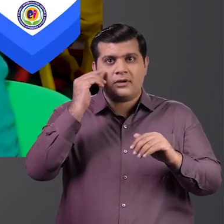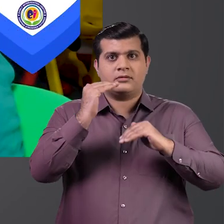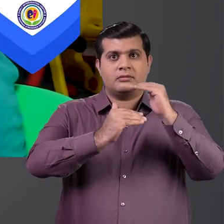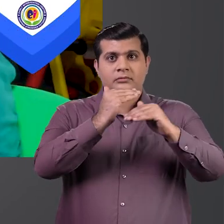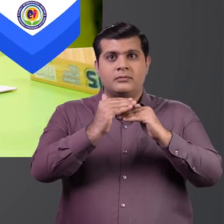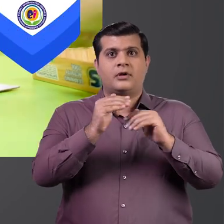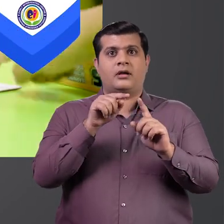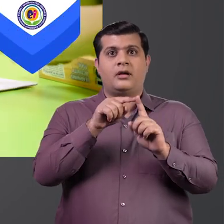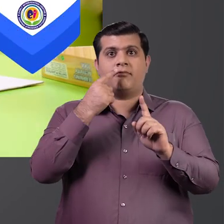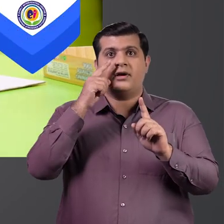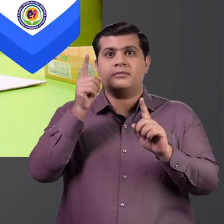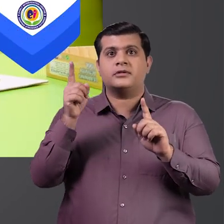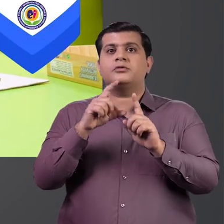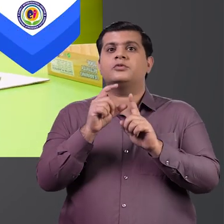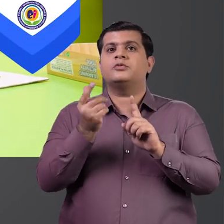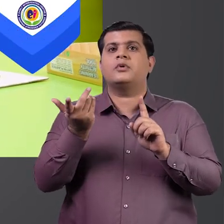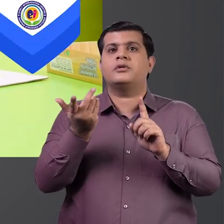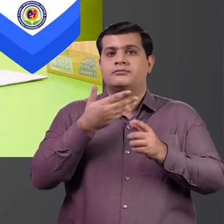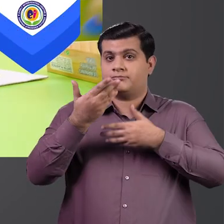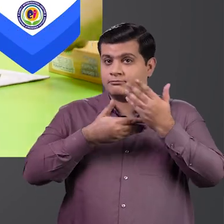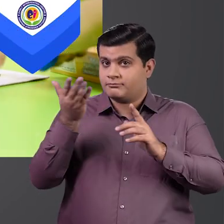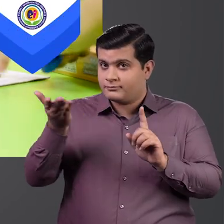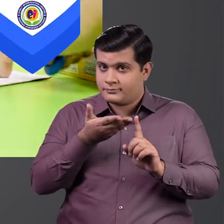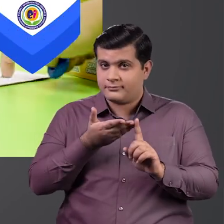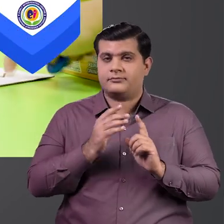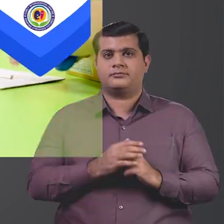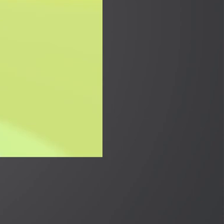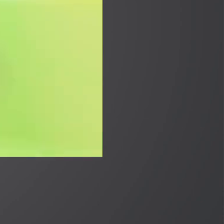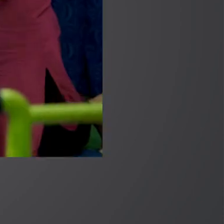डिवलप्मेंट के लिए पैरेंटिंग का सही तरीका सिखाया जाता है